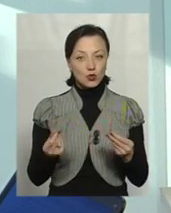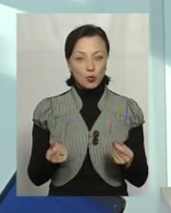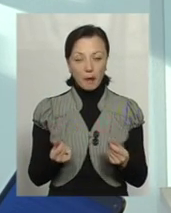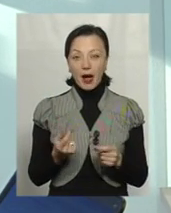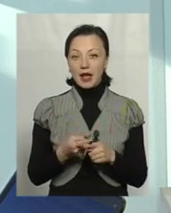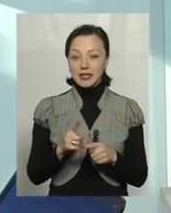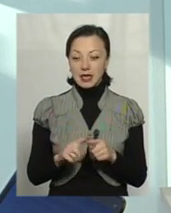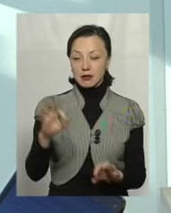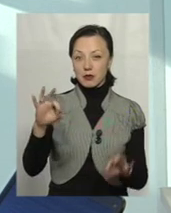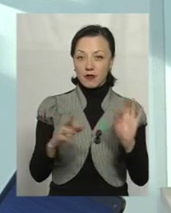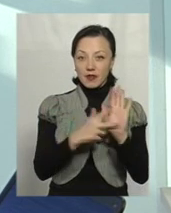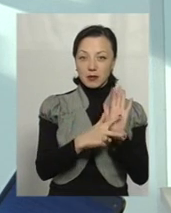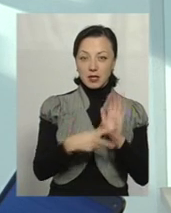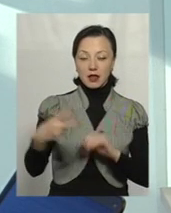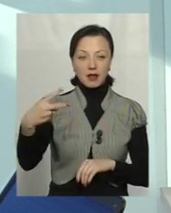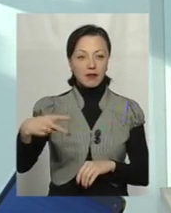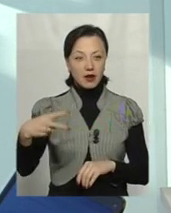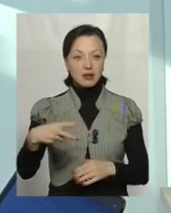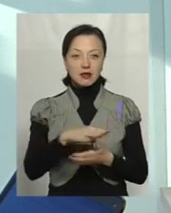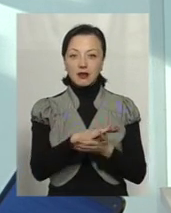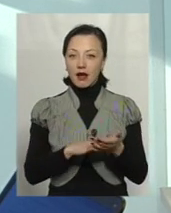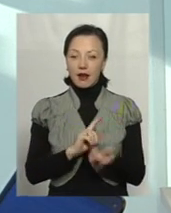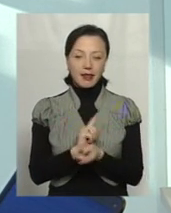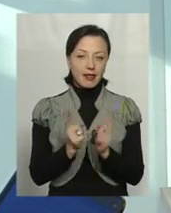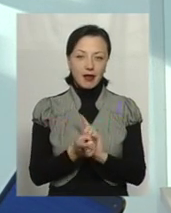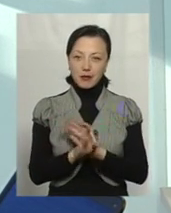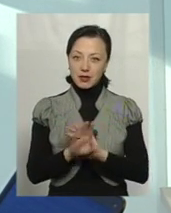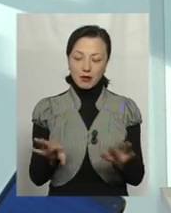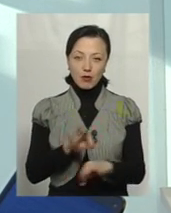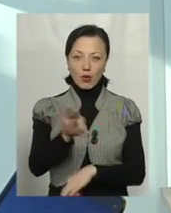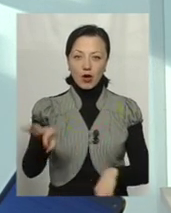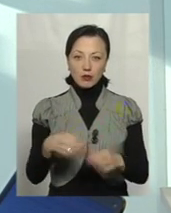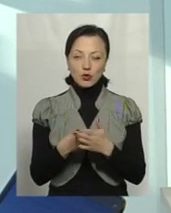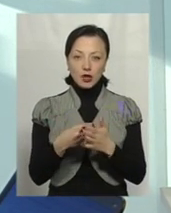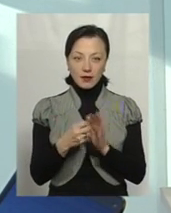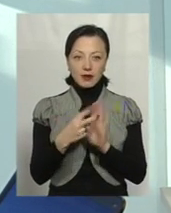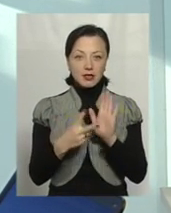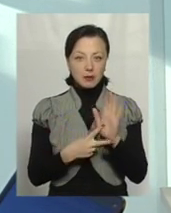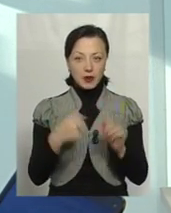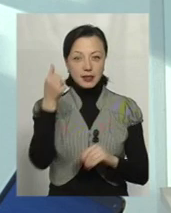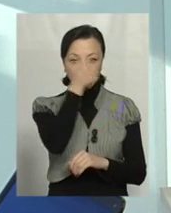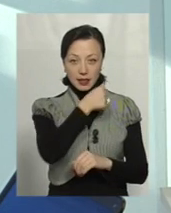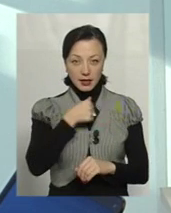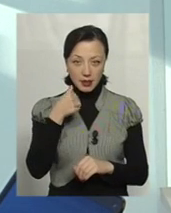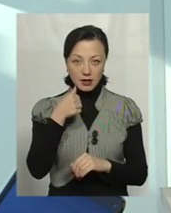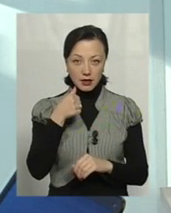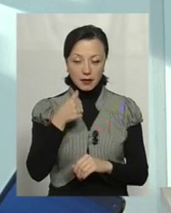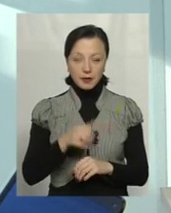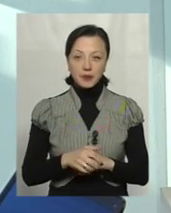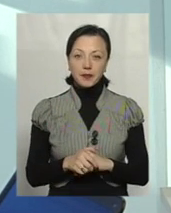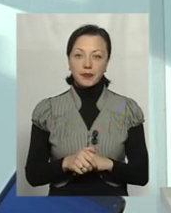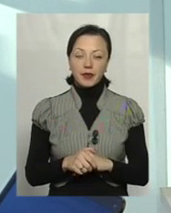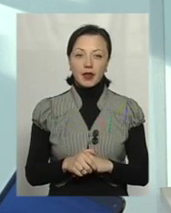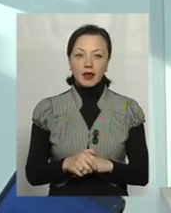А оце співвідношення 80 на 20 і далі не міняється. Це проєкт бюджету на 2017 рік. Зокрема,